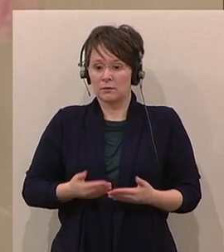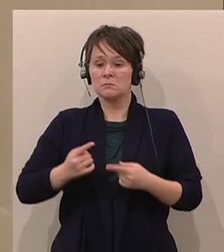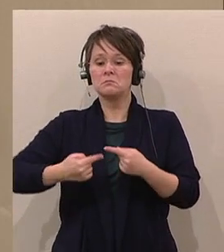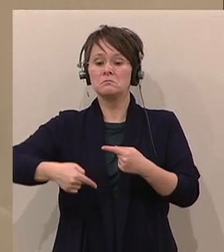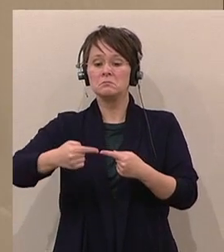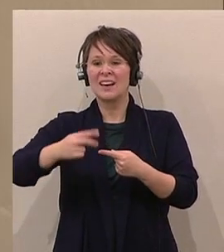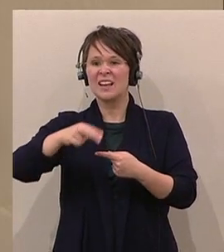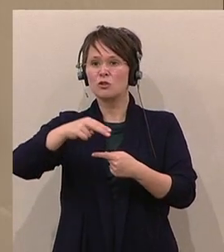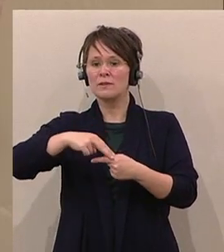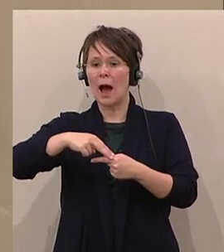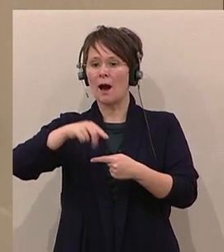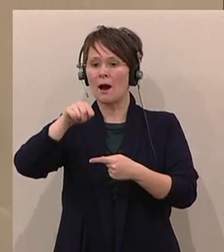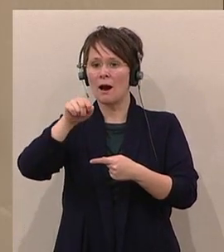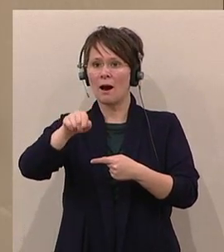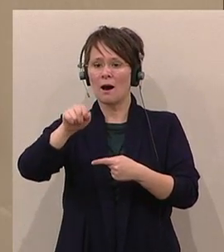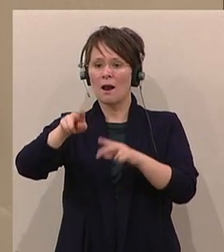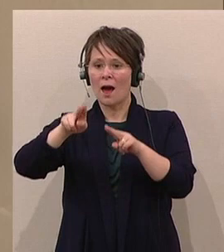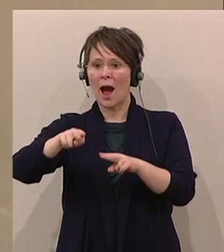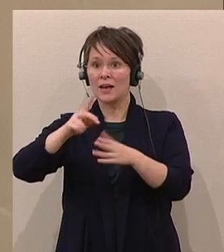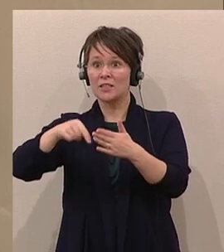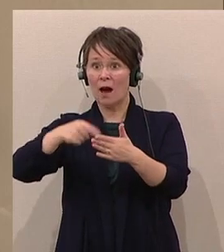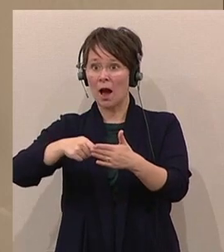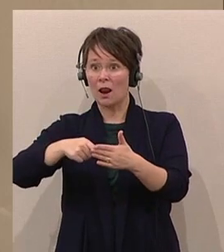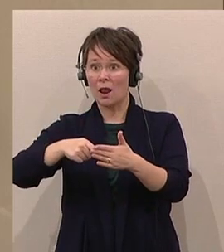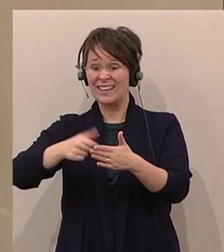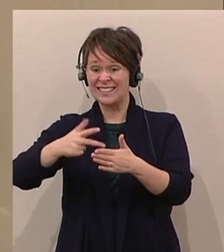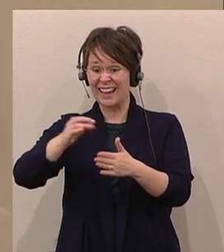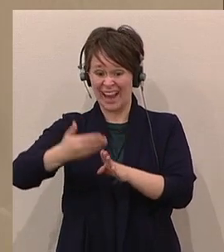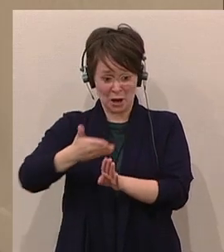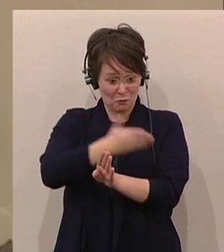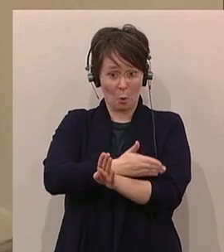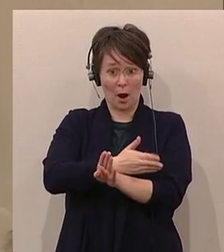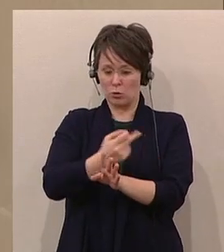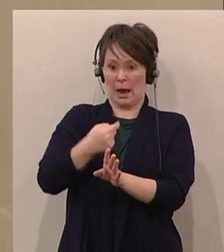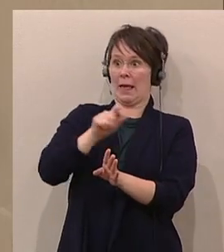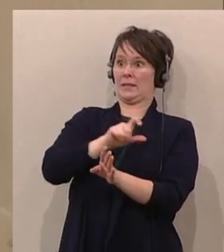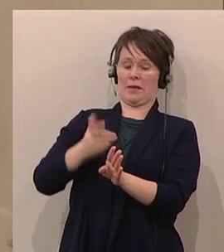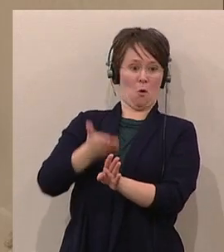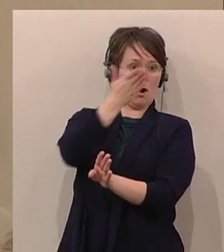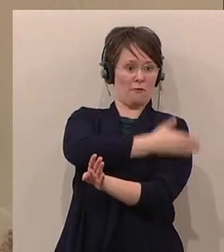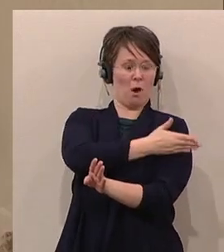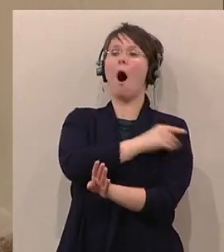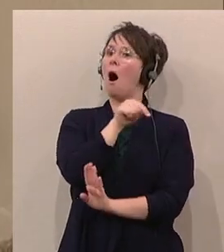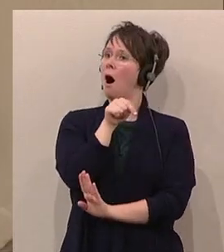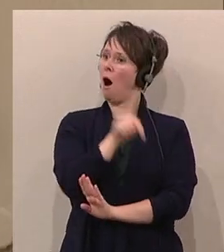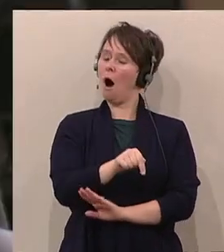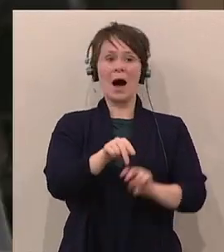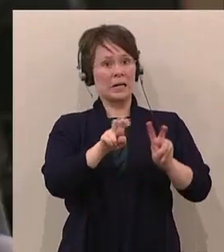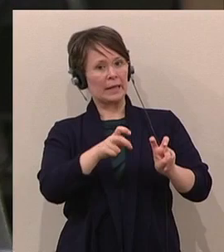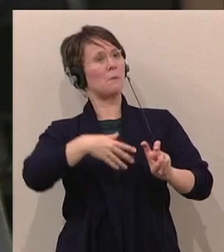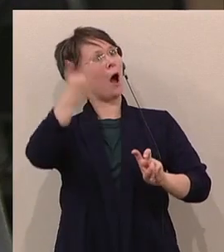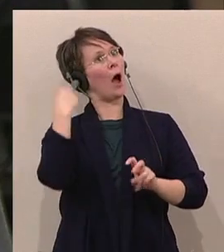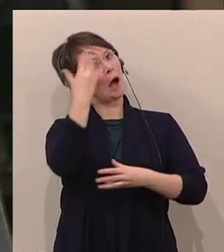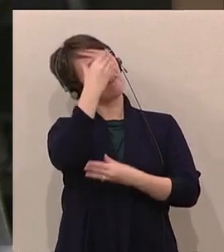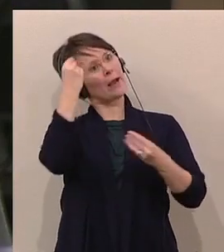oder sprich eine Woche, letzte Woche, kommen Sie endlich drauf, da gibt es ein Thema, das wir eigentlich vergessen